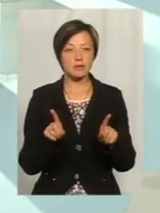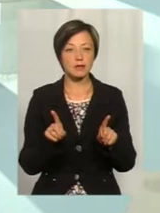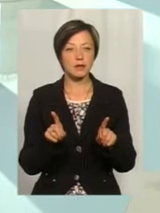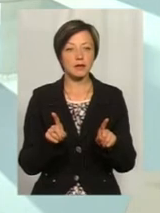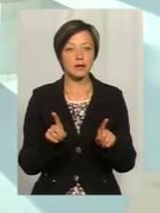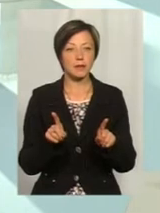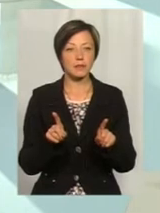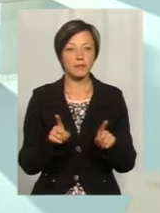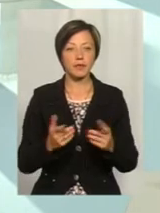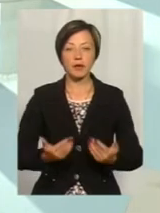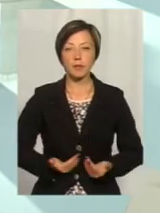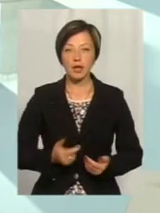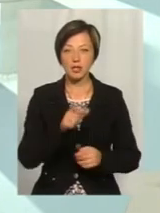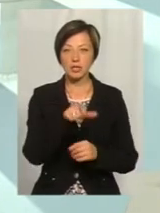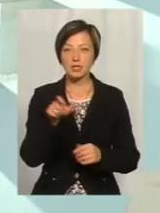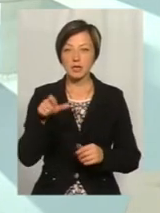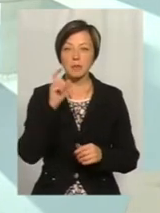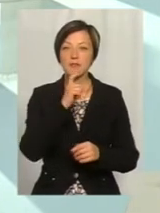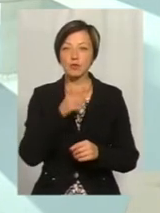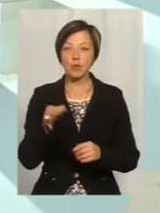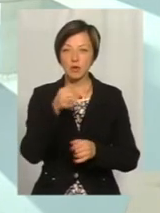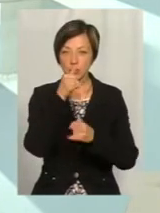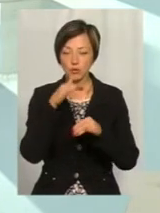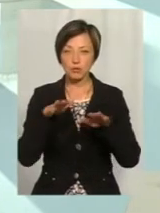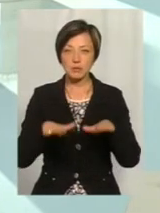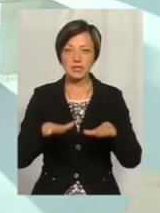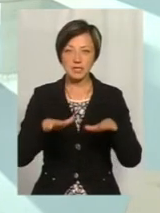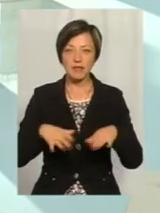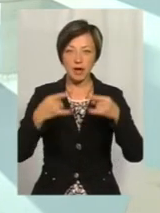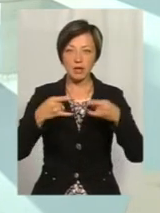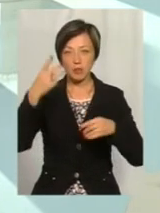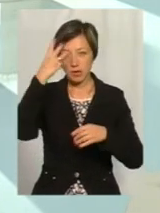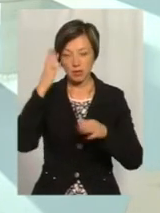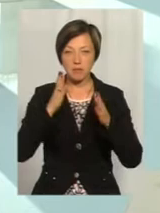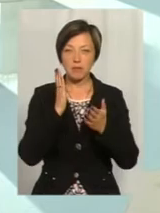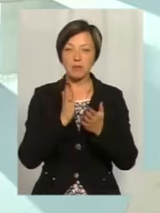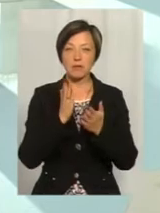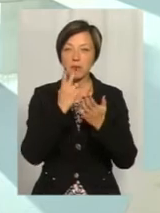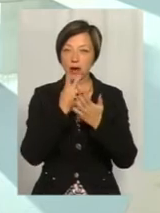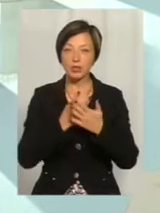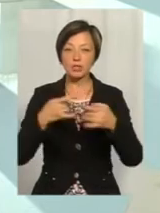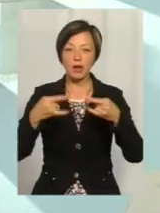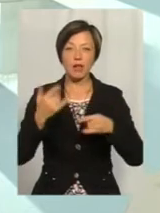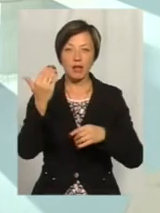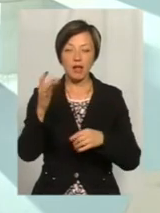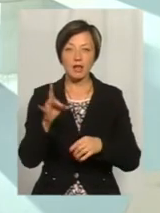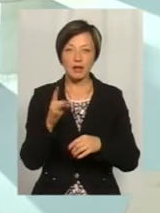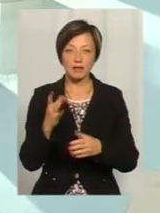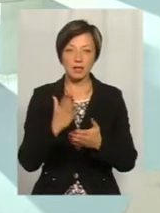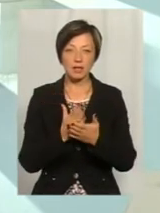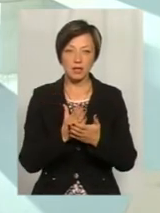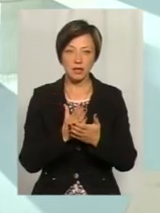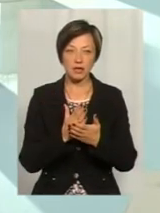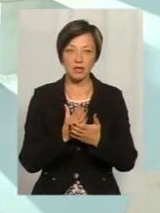мешканці півночі не можуть бачити місцеві канали Хмельницького. Вони бачать місцеві канали з Рівного. Тобто, у нас є п'ятий